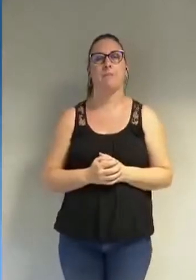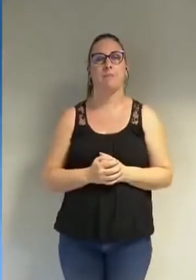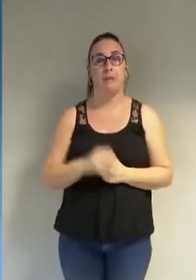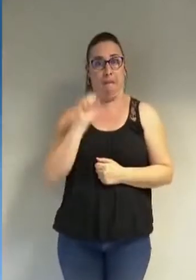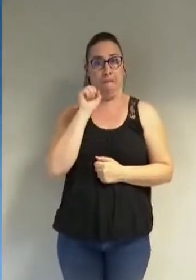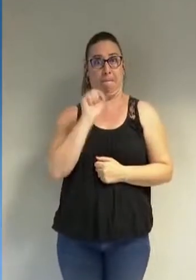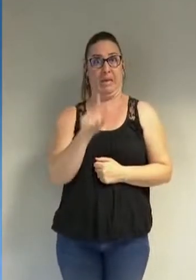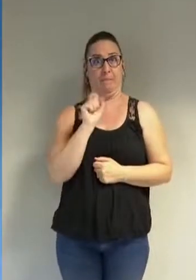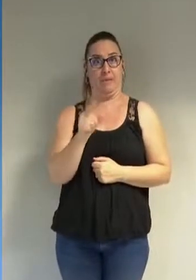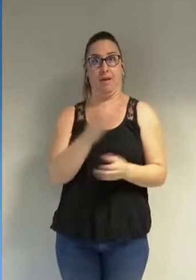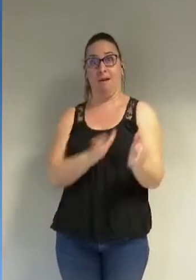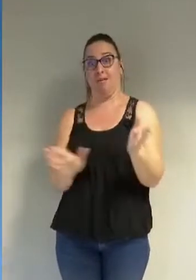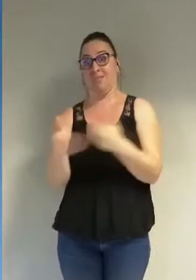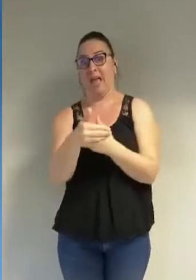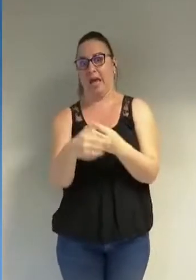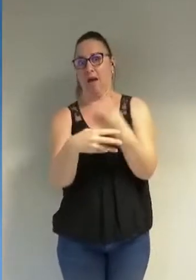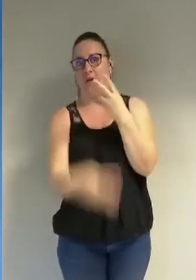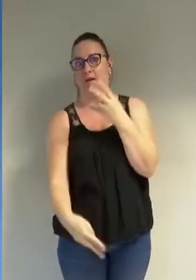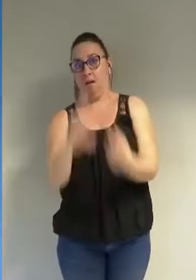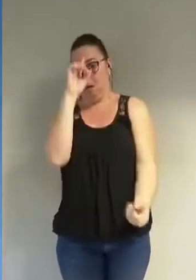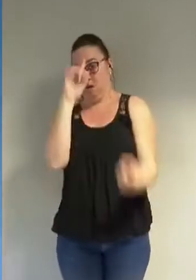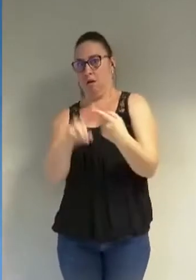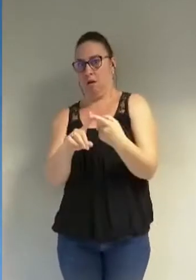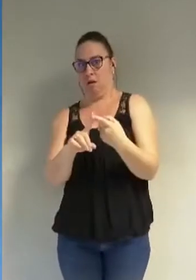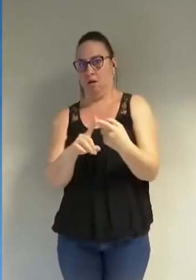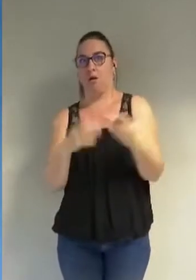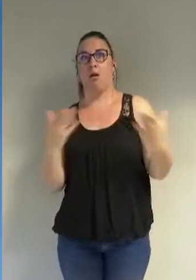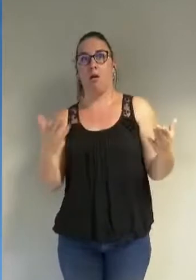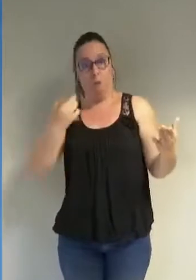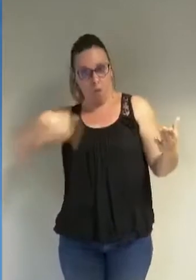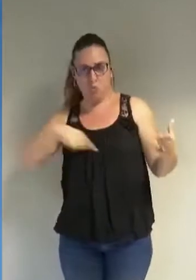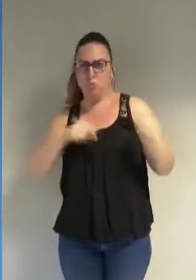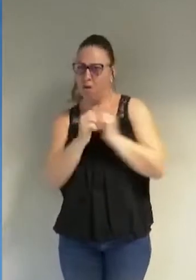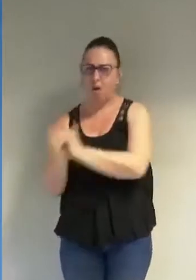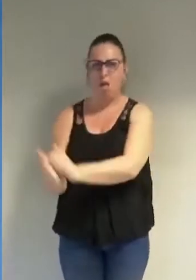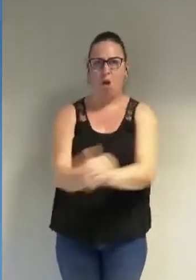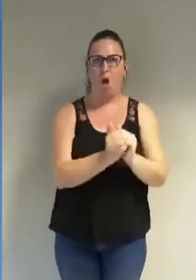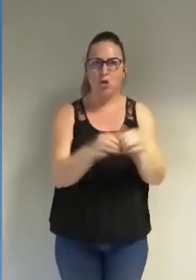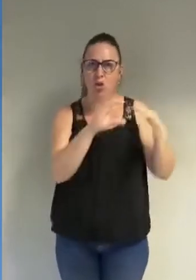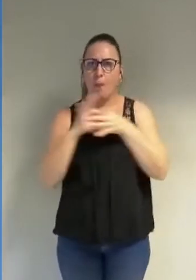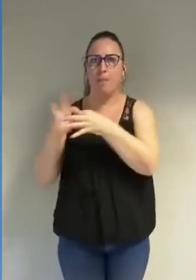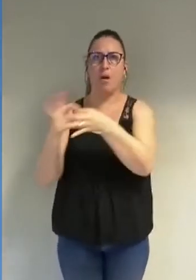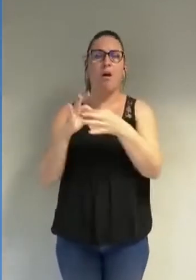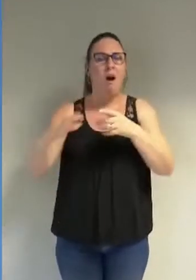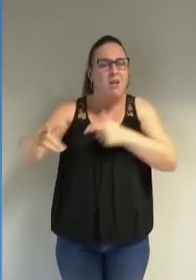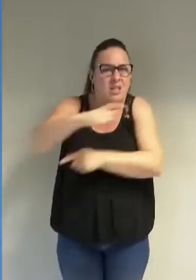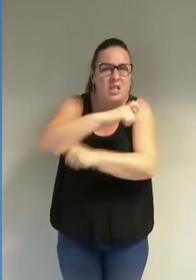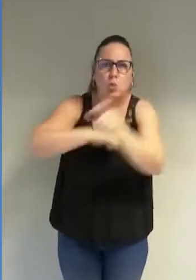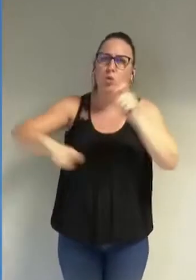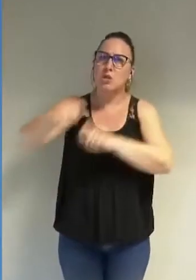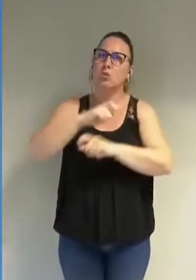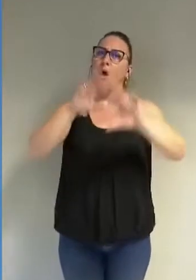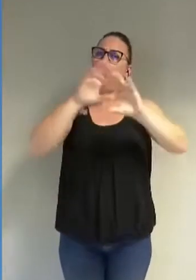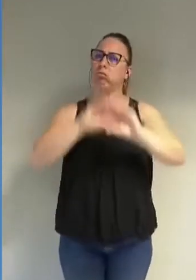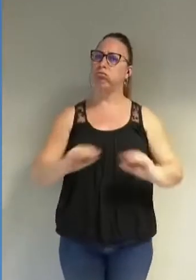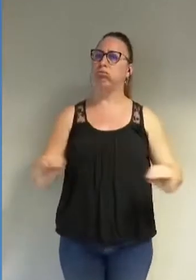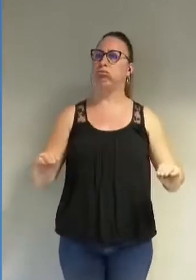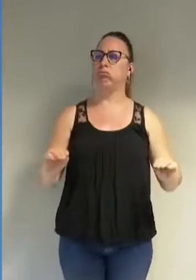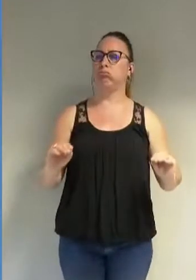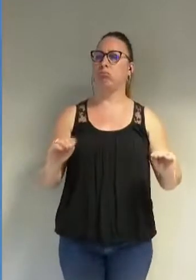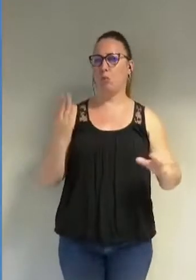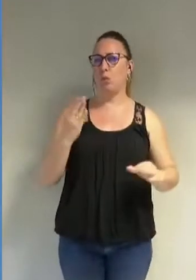'il nous faudrait ensemble c sérénement dialoguer pour terminer